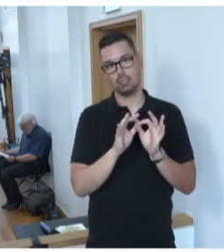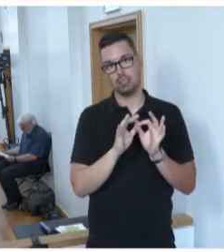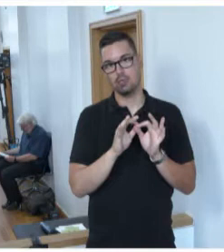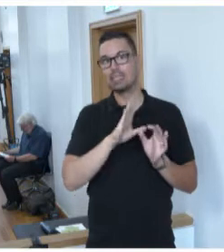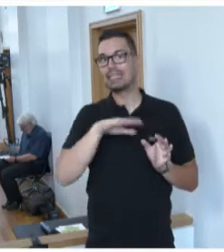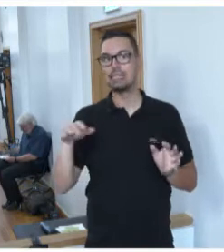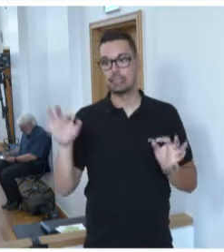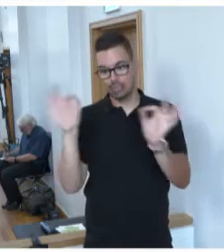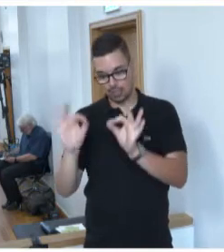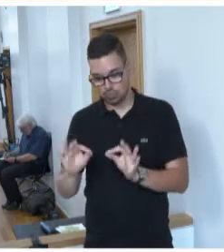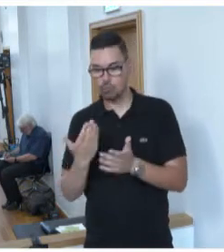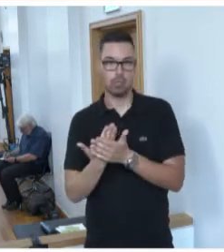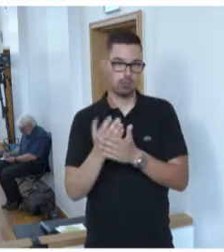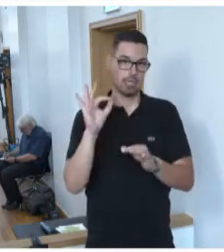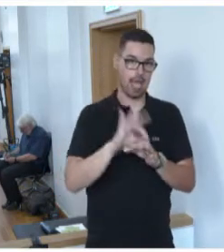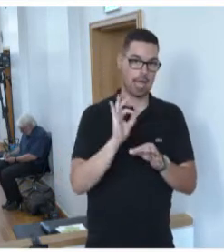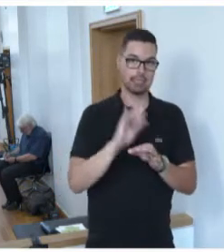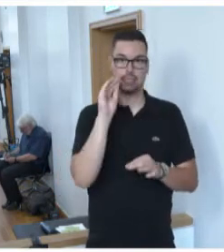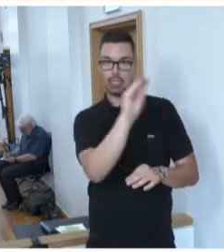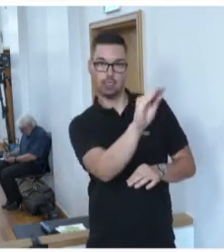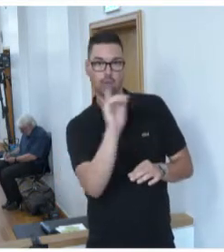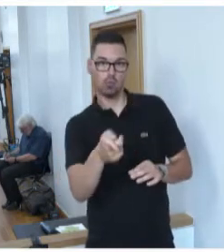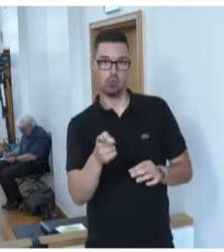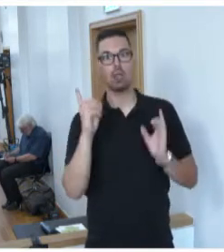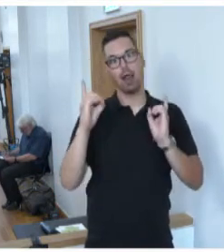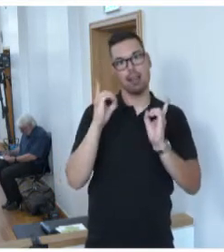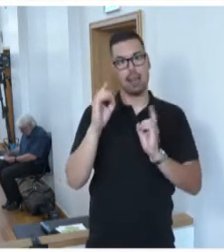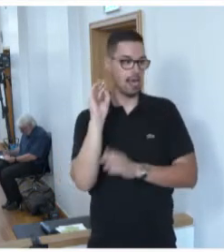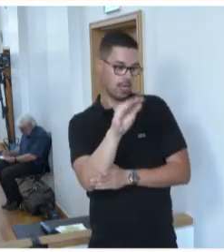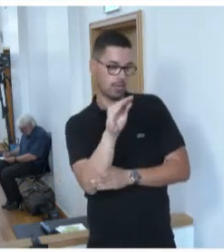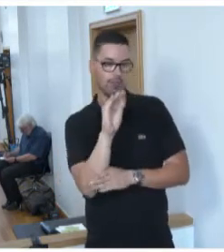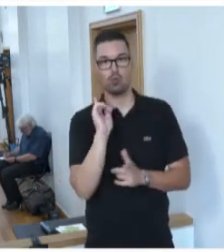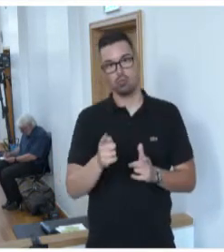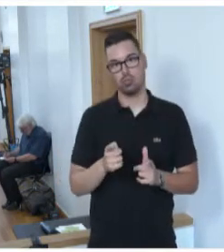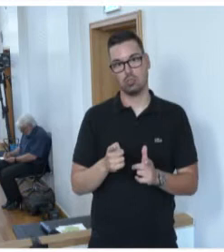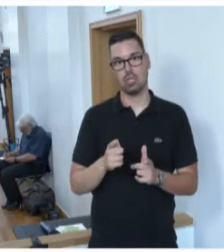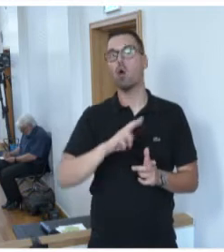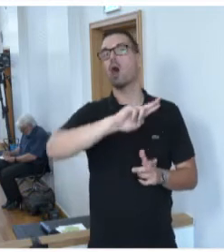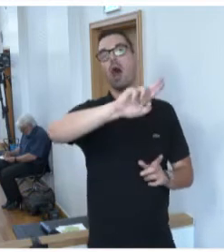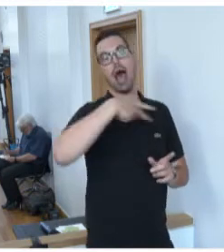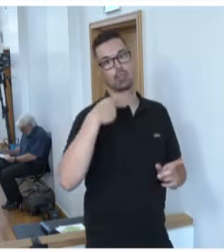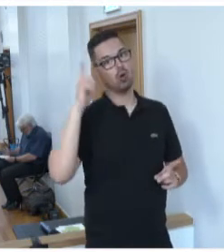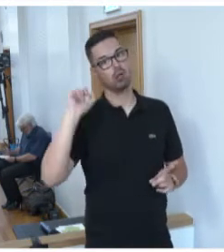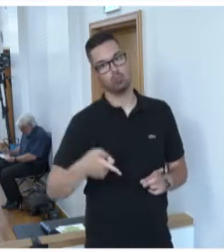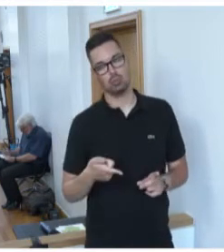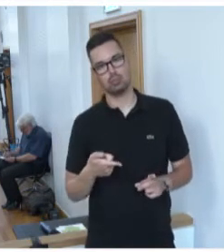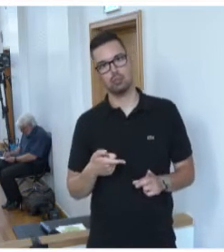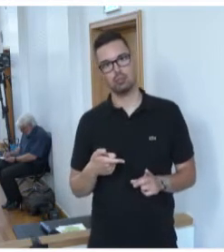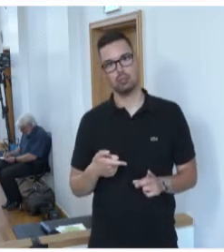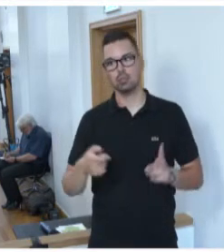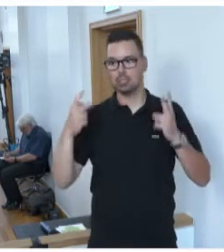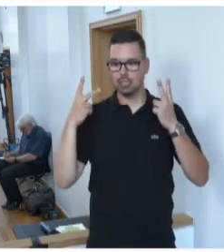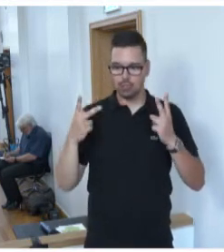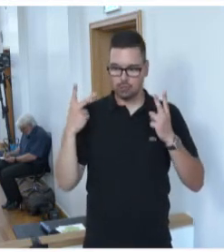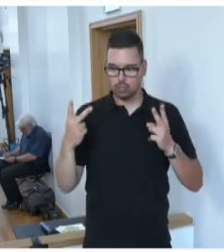wie zum Beispiel Ärztinnen und Ärzte oder LehrerInnen, jetzt endlich eine Rückmeldung erhalten. Es ist wichtig,